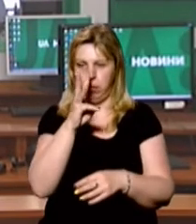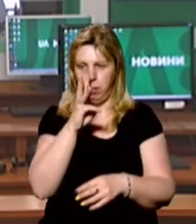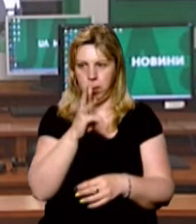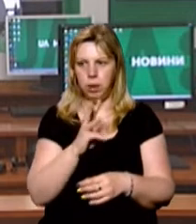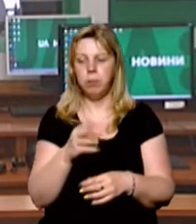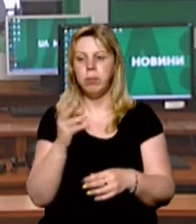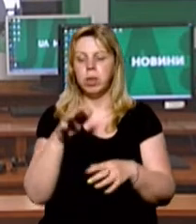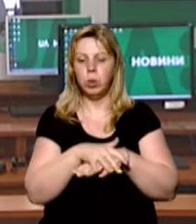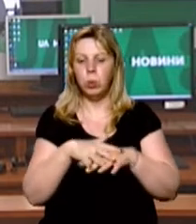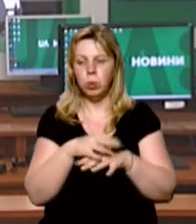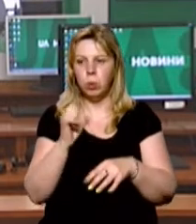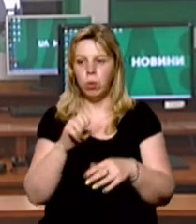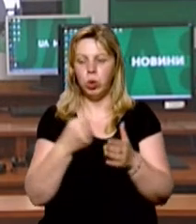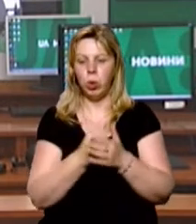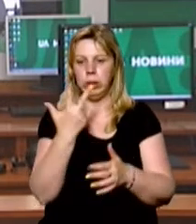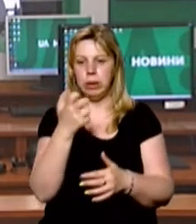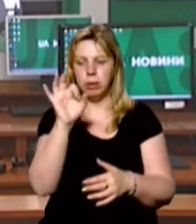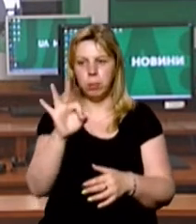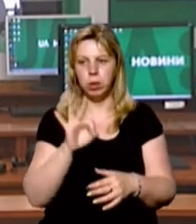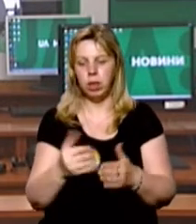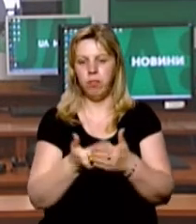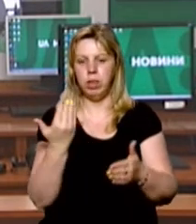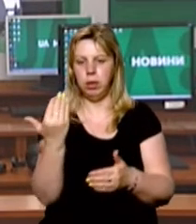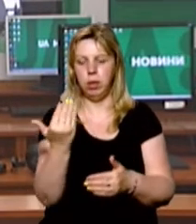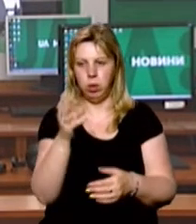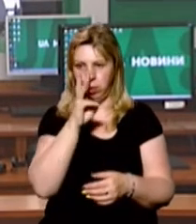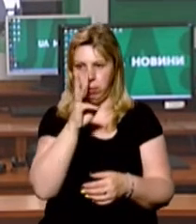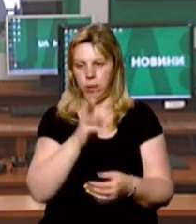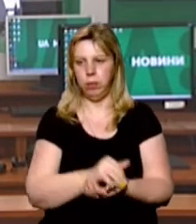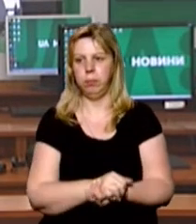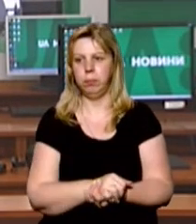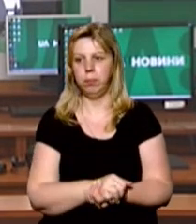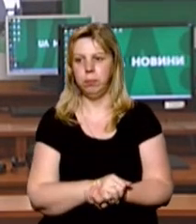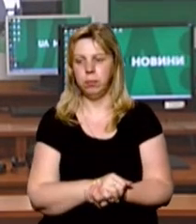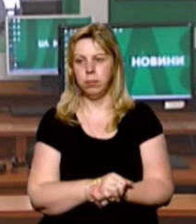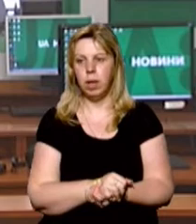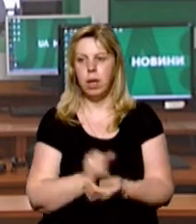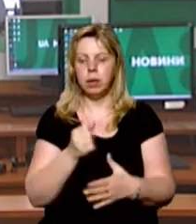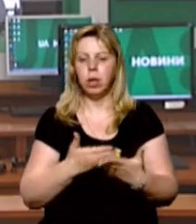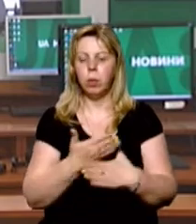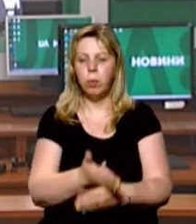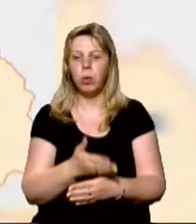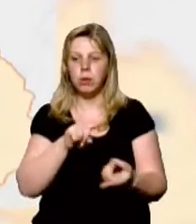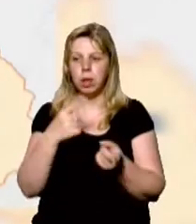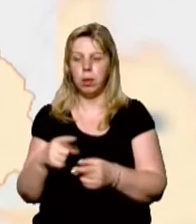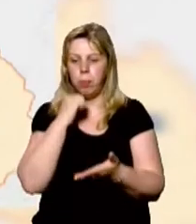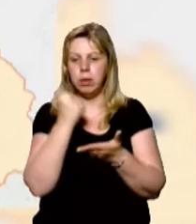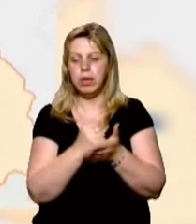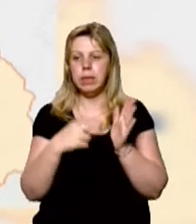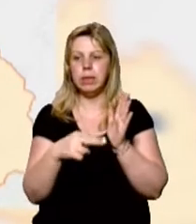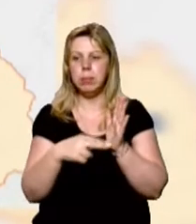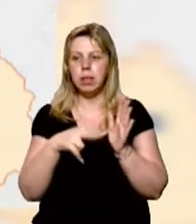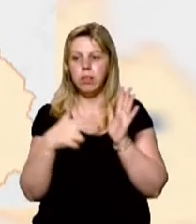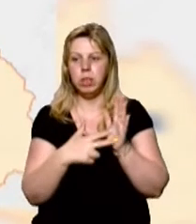зарплати. Сума становитиме до 300% від їхнього окладу. За добу на Закарпатті підтвердили 78